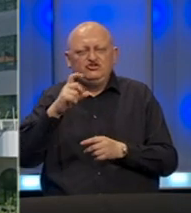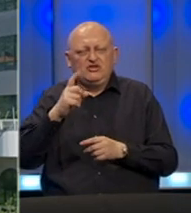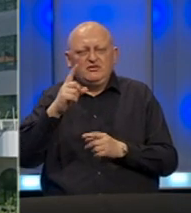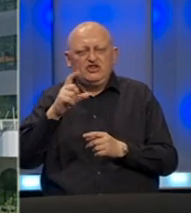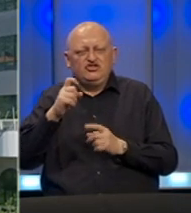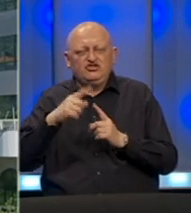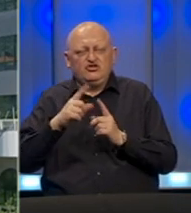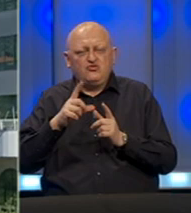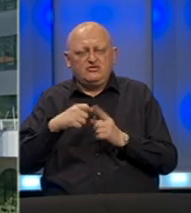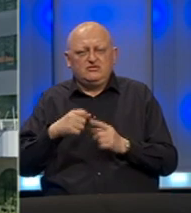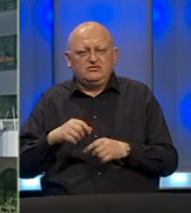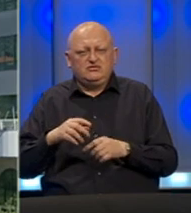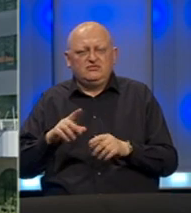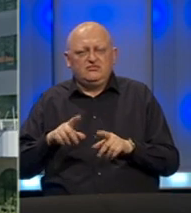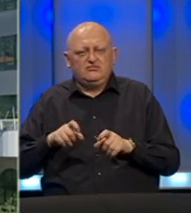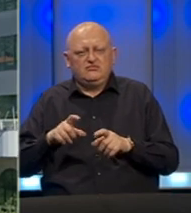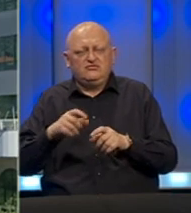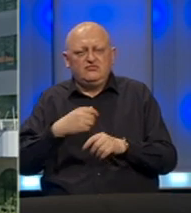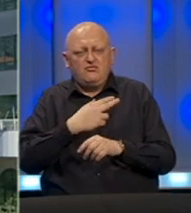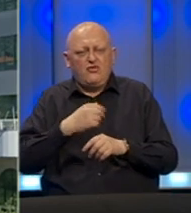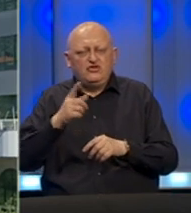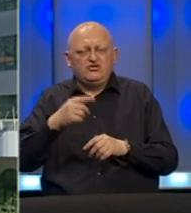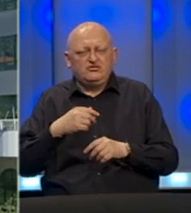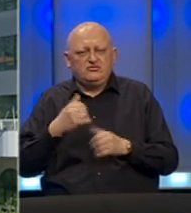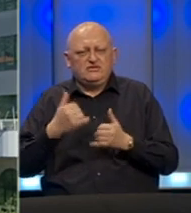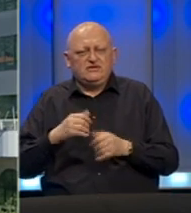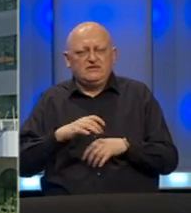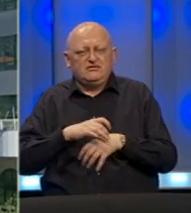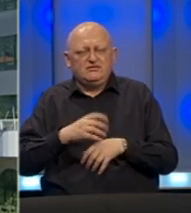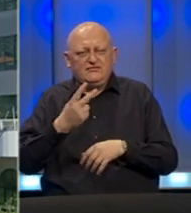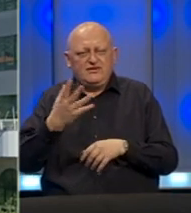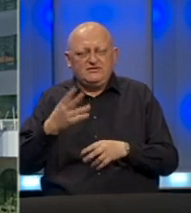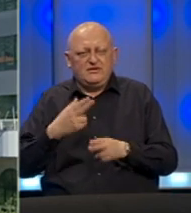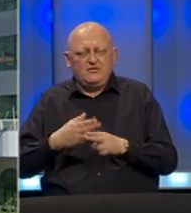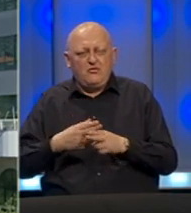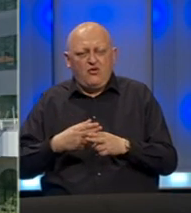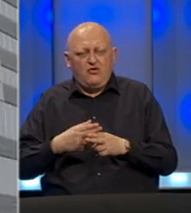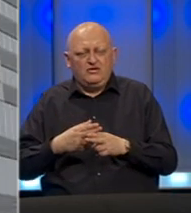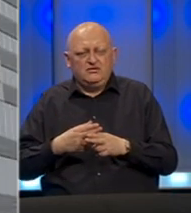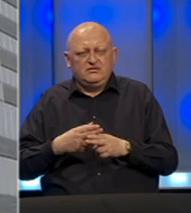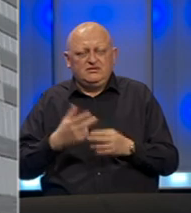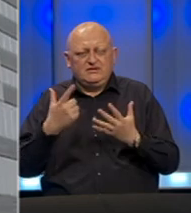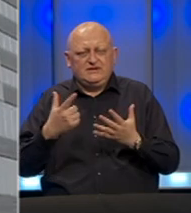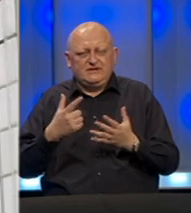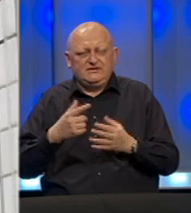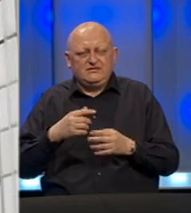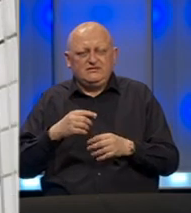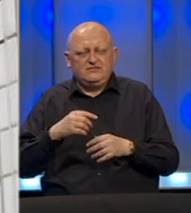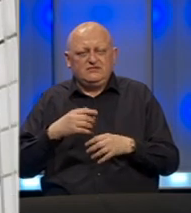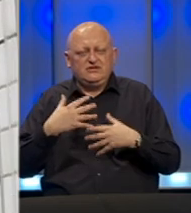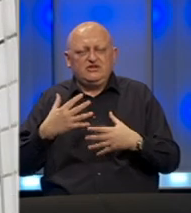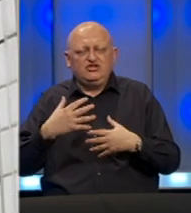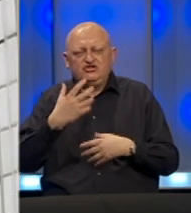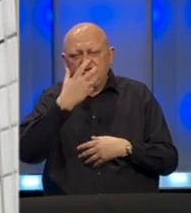i Čitluka. U COVID-19 bolnici u ovom trenutku liječi se 25 bolesnika. Sedam pacijenta diše uz pomoć